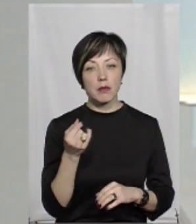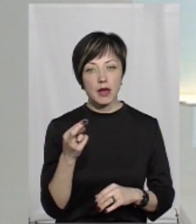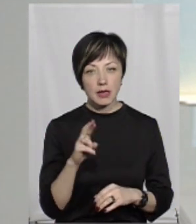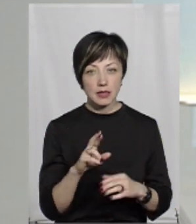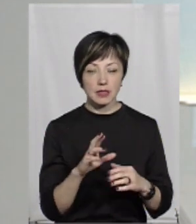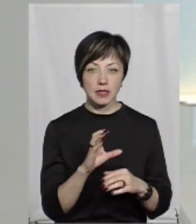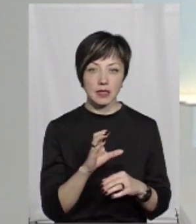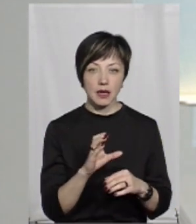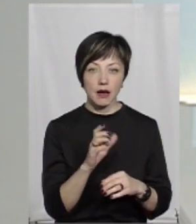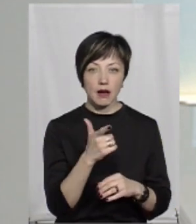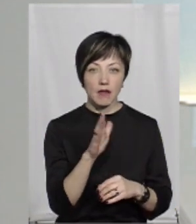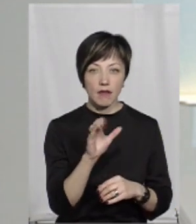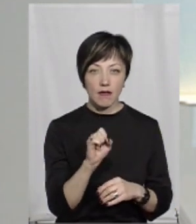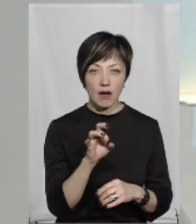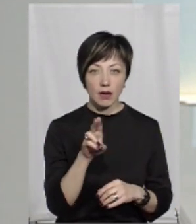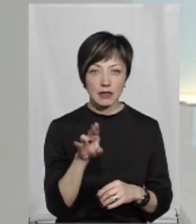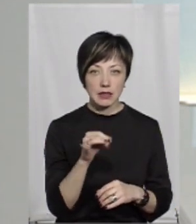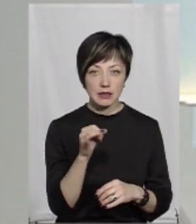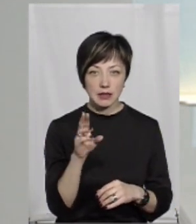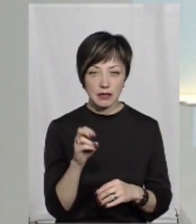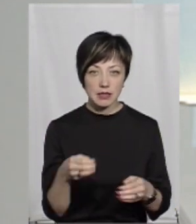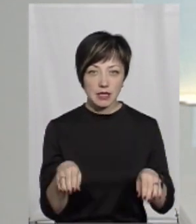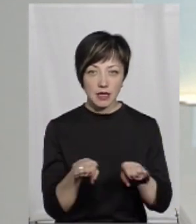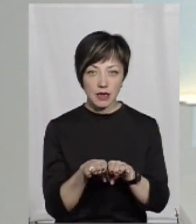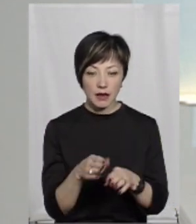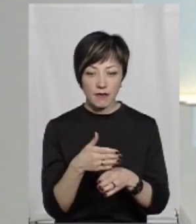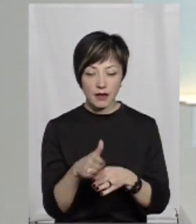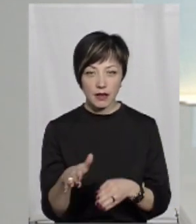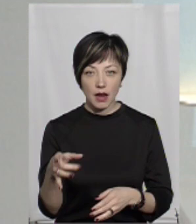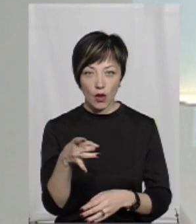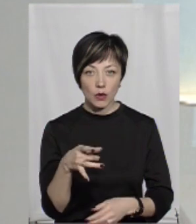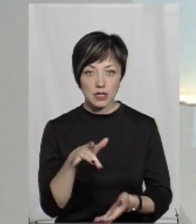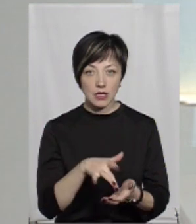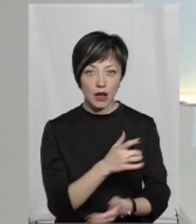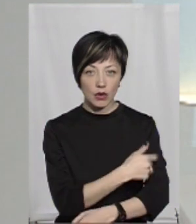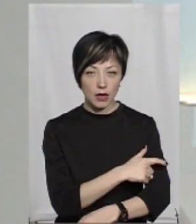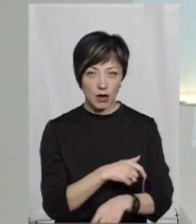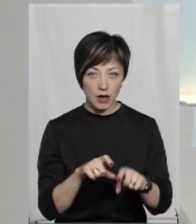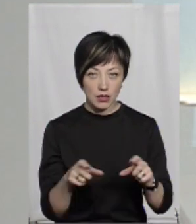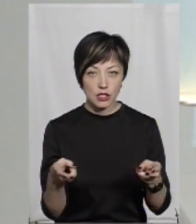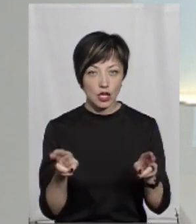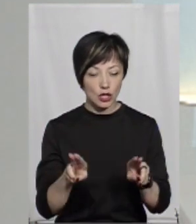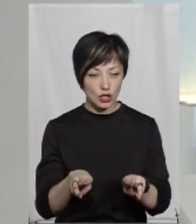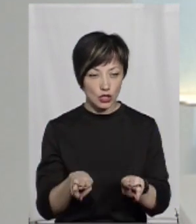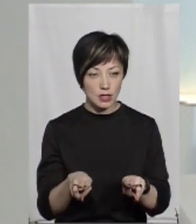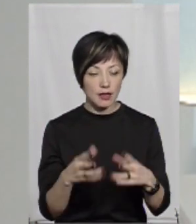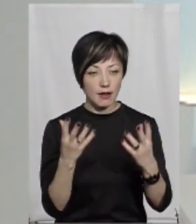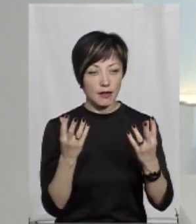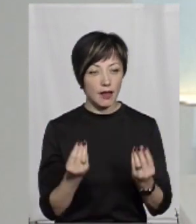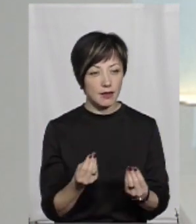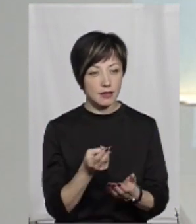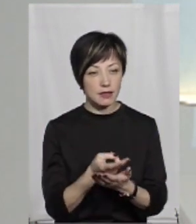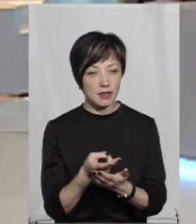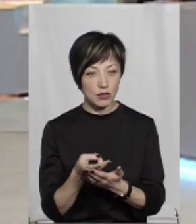у селищі міського типу Гвардійське закриють філію Хмельницької районної центральної лікарні. Залишиться денний